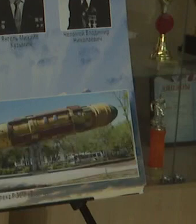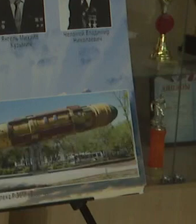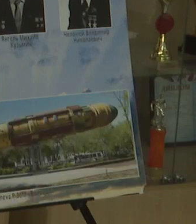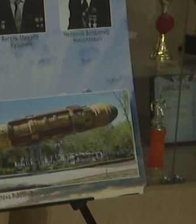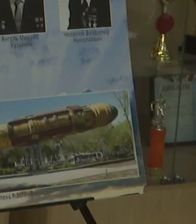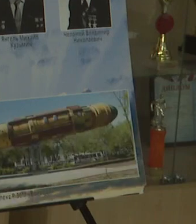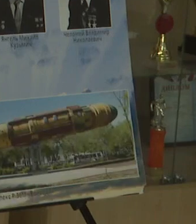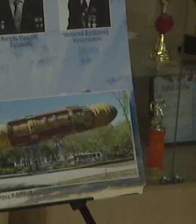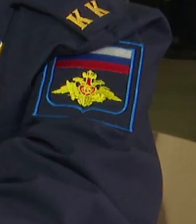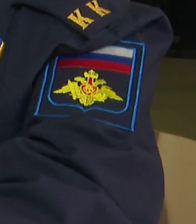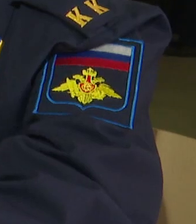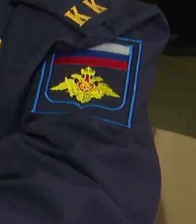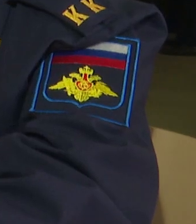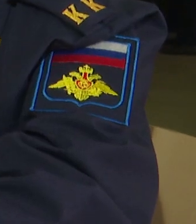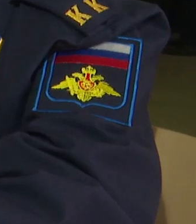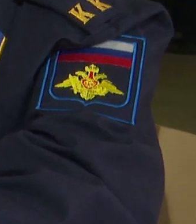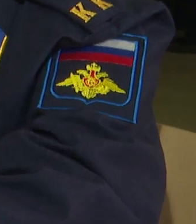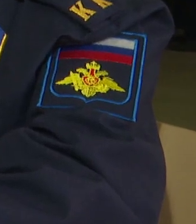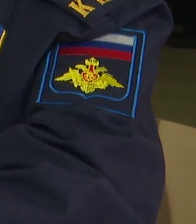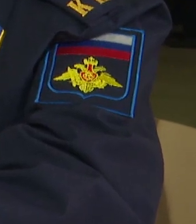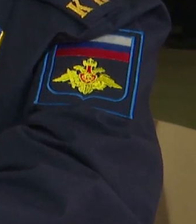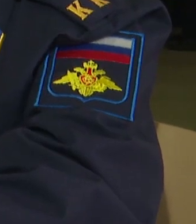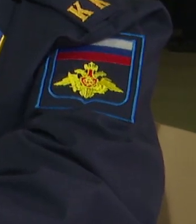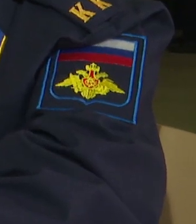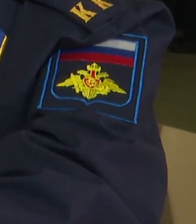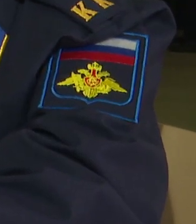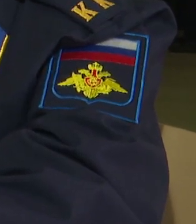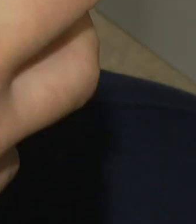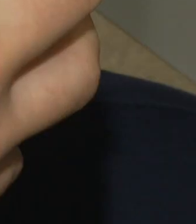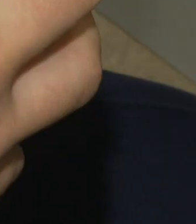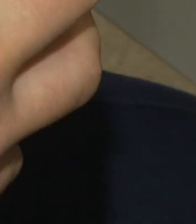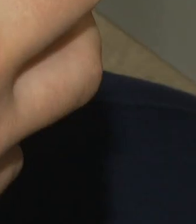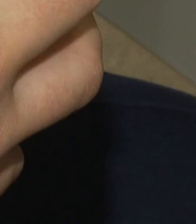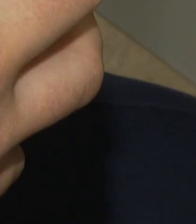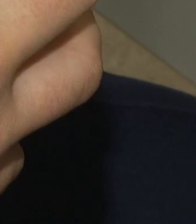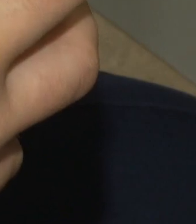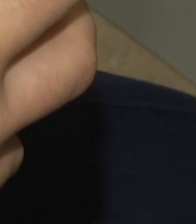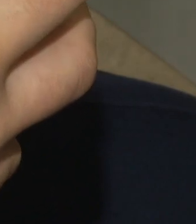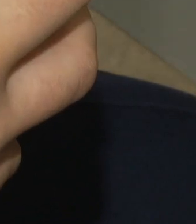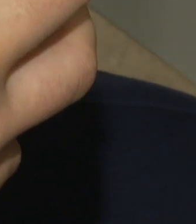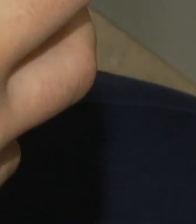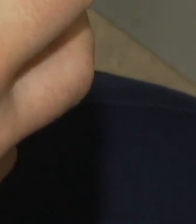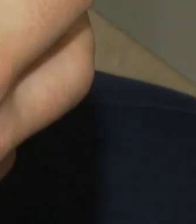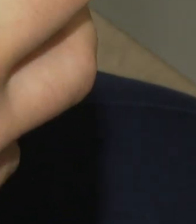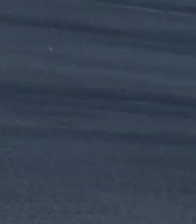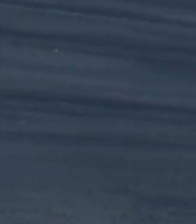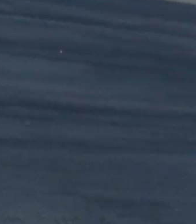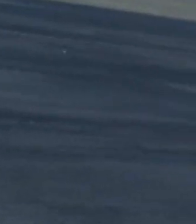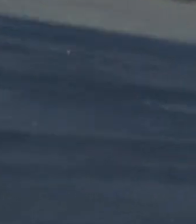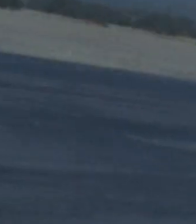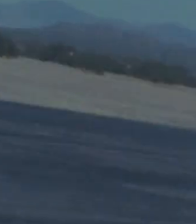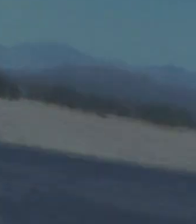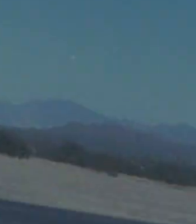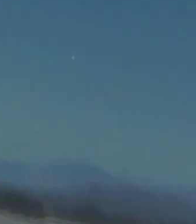станет делом их жизни. Егор, также ученик кадетского класса, с раннего возраста полюбил гражданские самолеты. А с началом